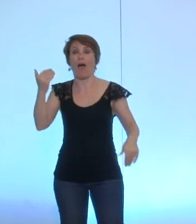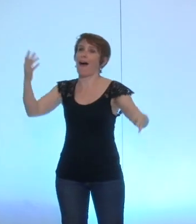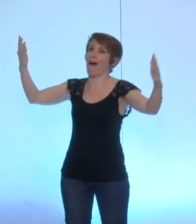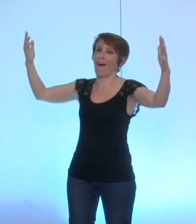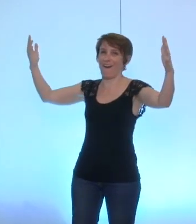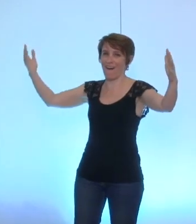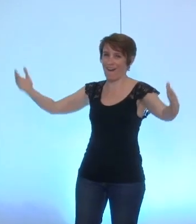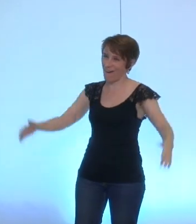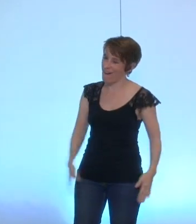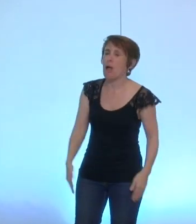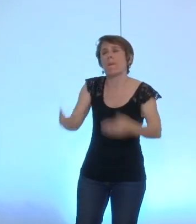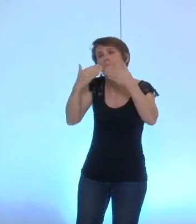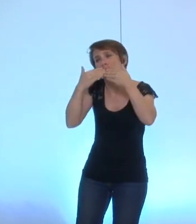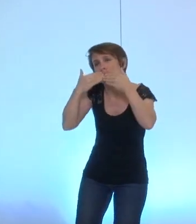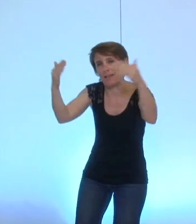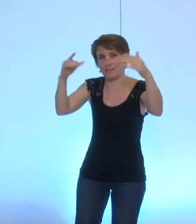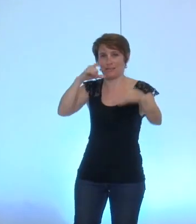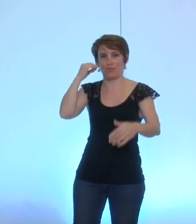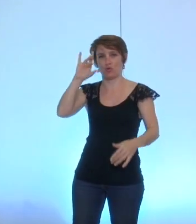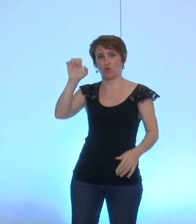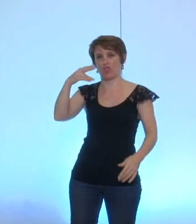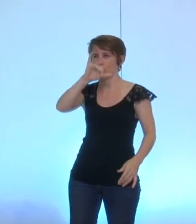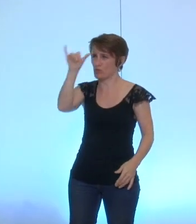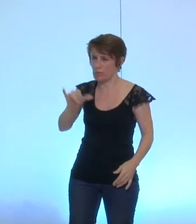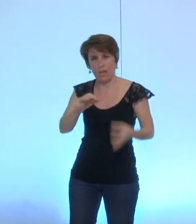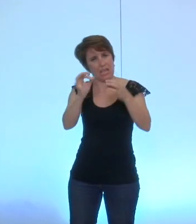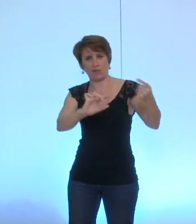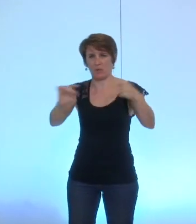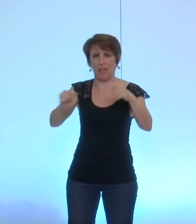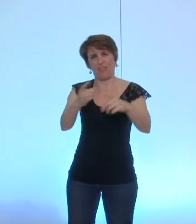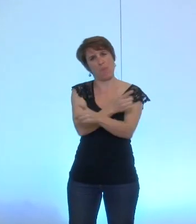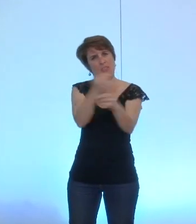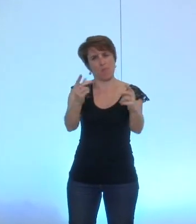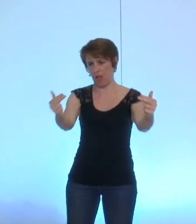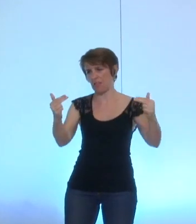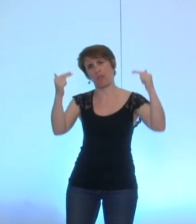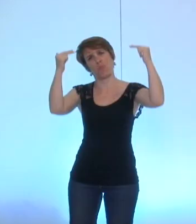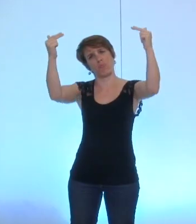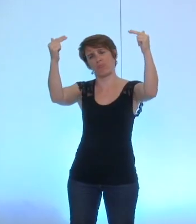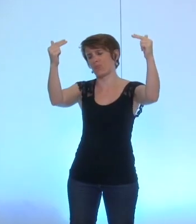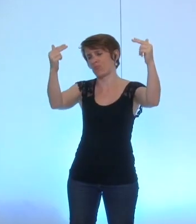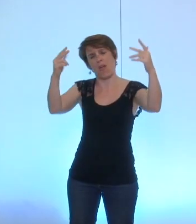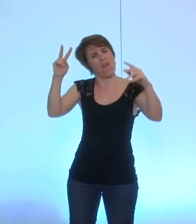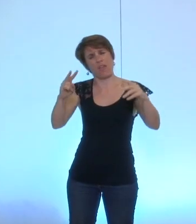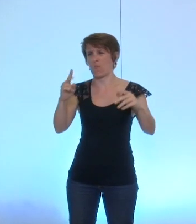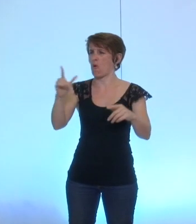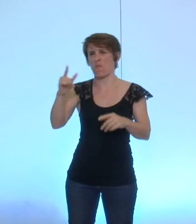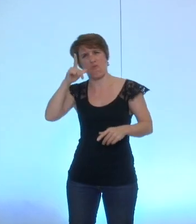mais nous disons merci monsieur Chamussy le débat démocratique en se regrandit une nouvelle fois dans notre esprit de concorde